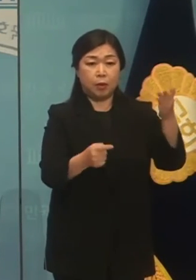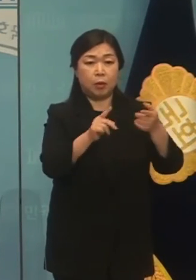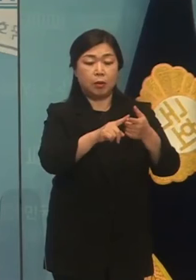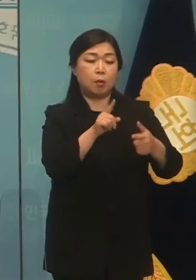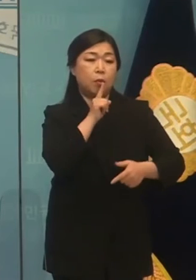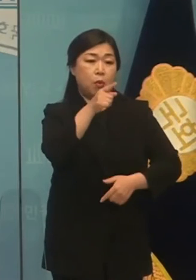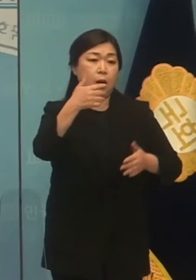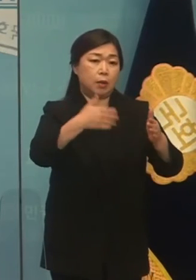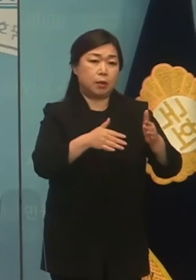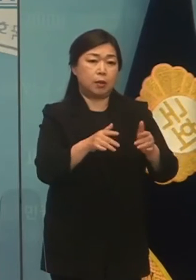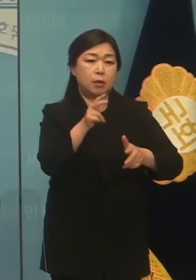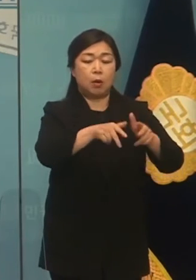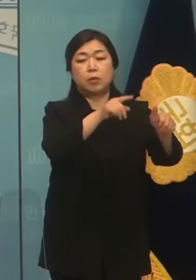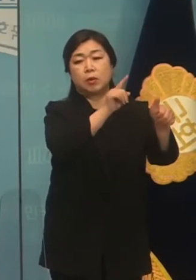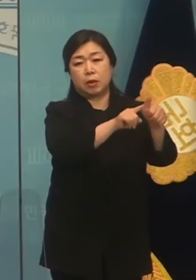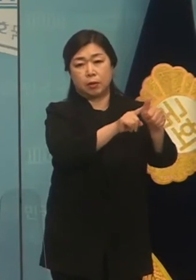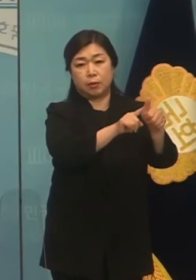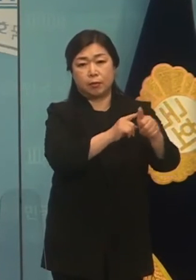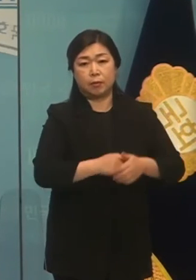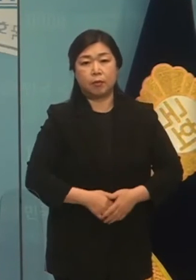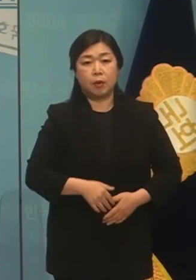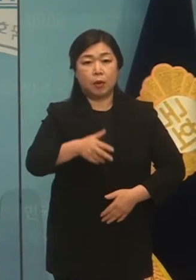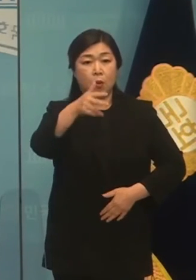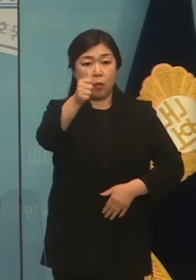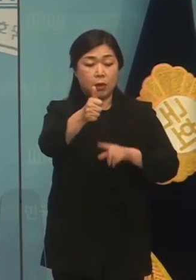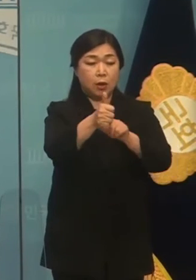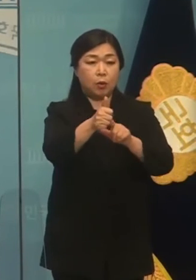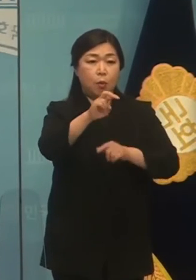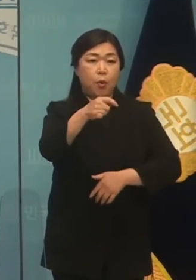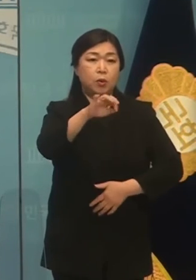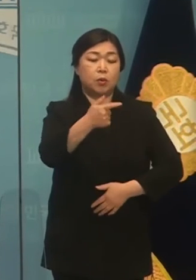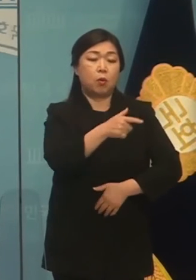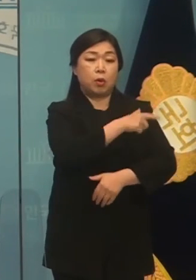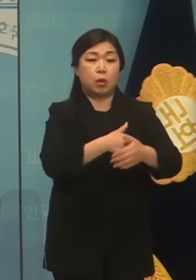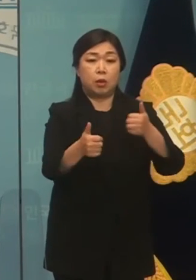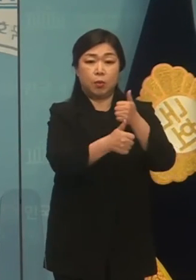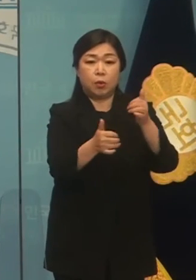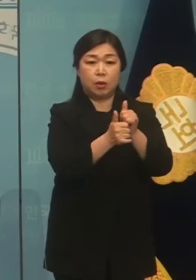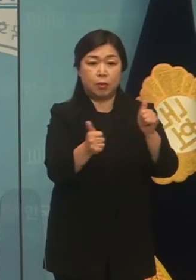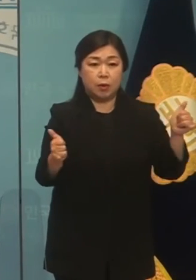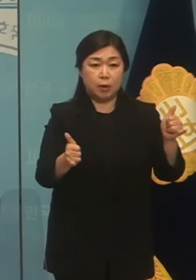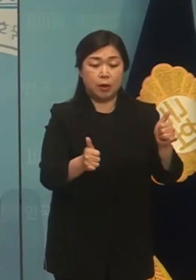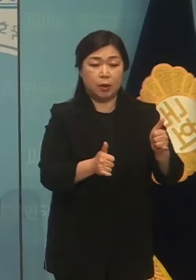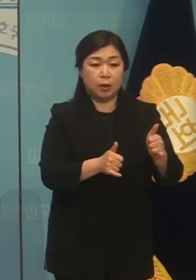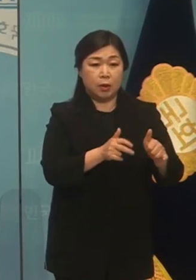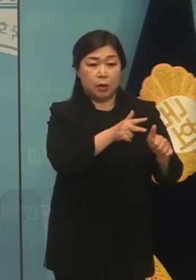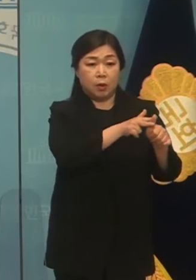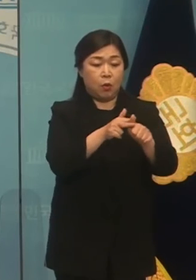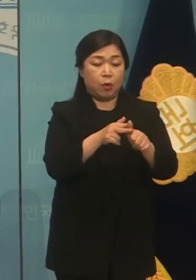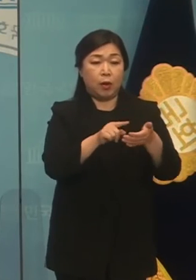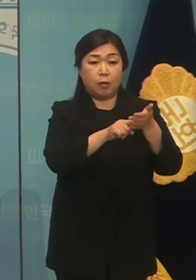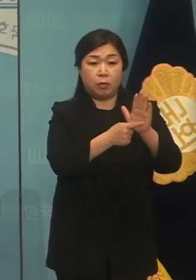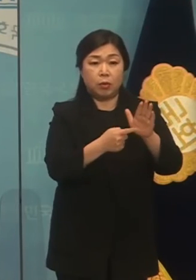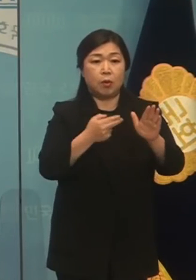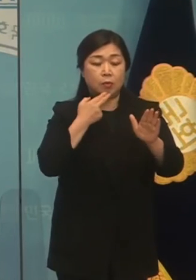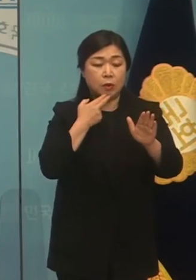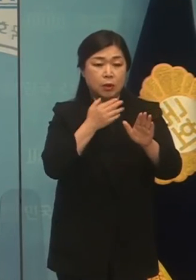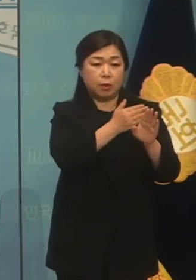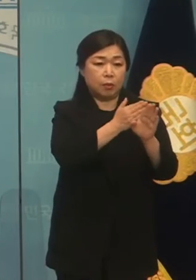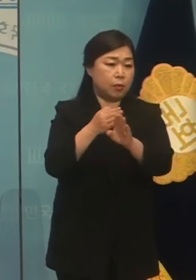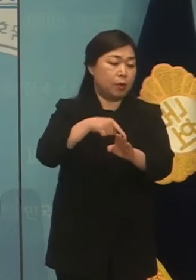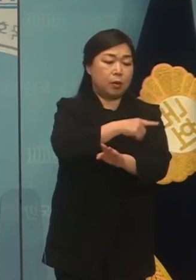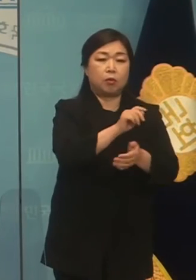높습니다. 법이 지정 공장과 포스코 인원들이 미공개 내부 정보를 이용해 주식 거래를 했다는